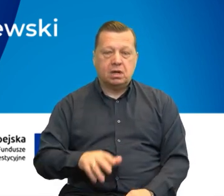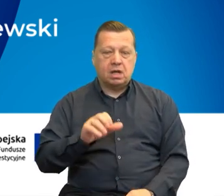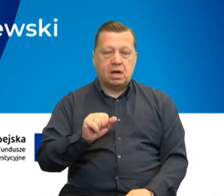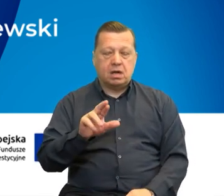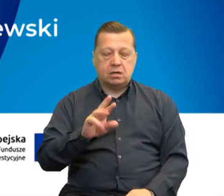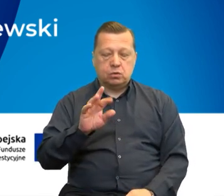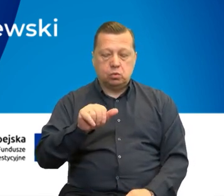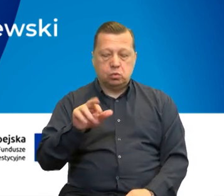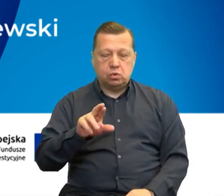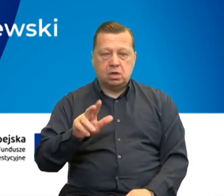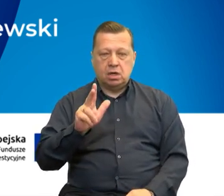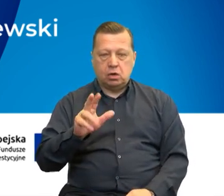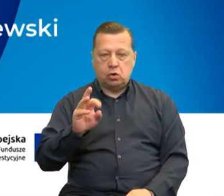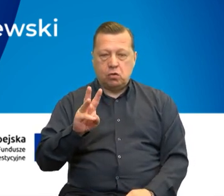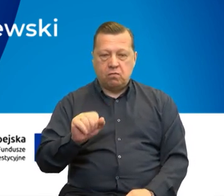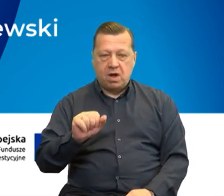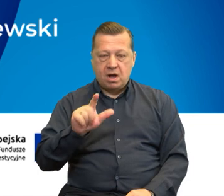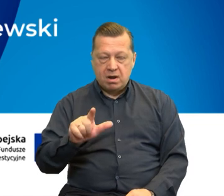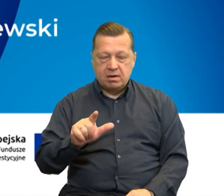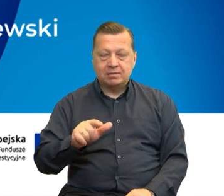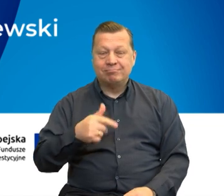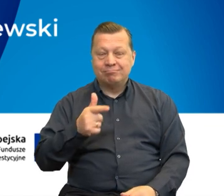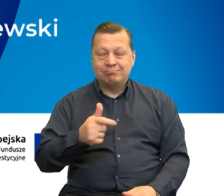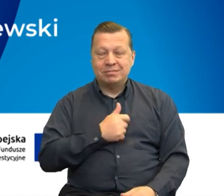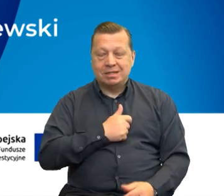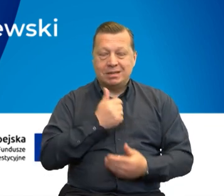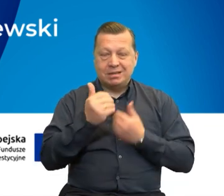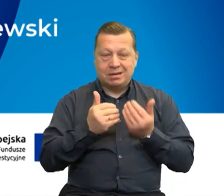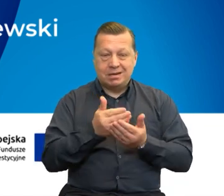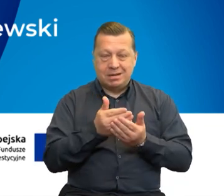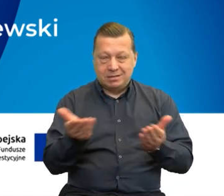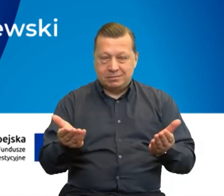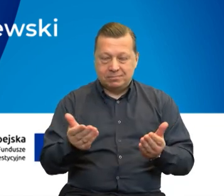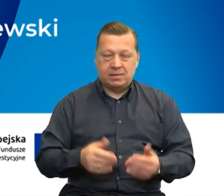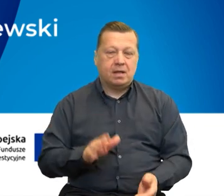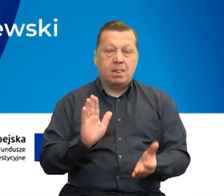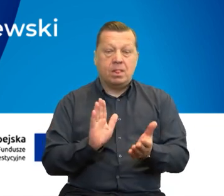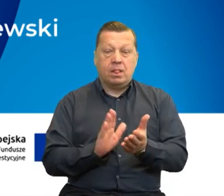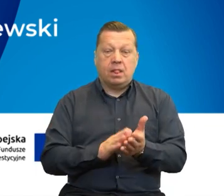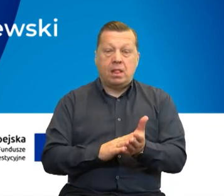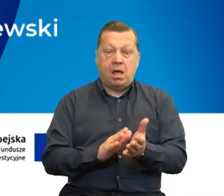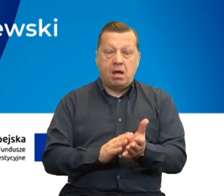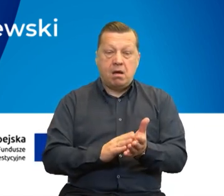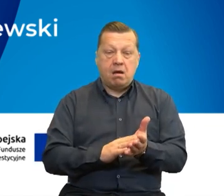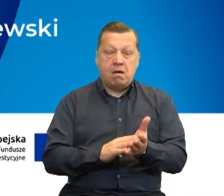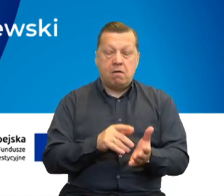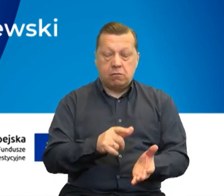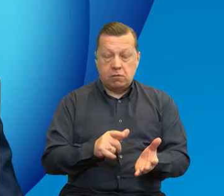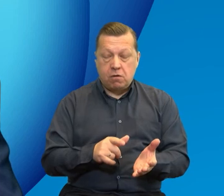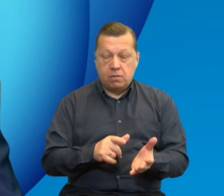Kowal. Serdecznie gratulujemy laureatom. Nagrodę już do Państwa